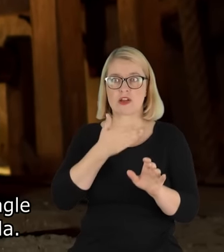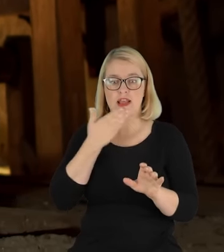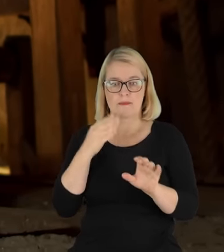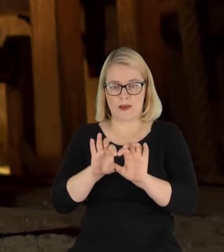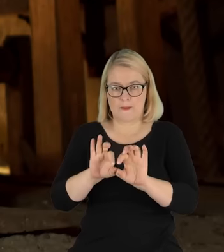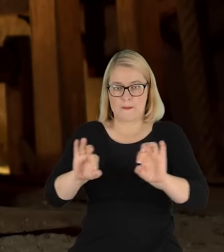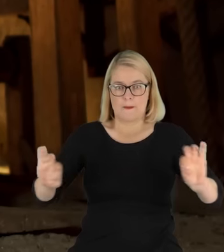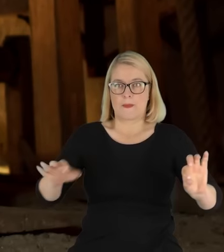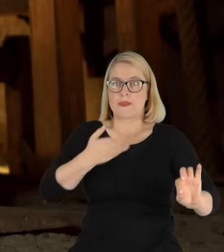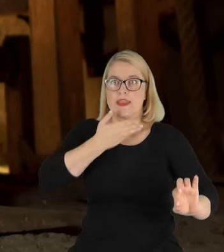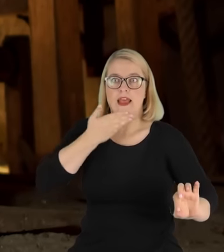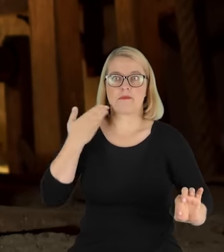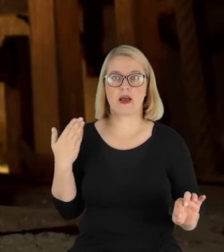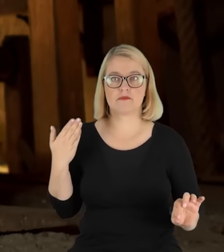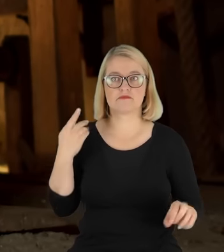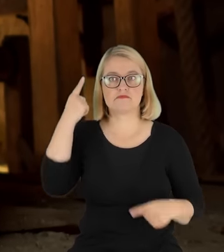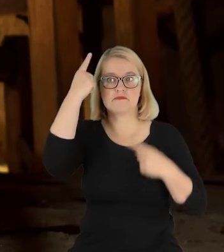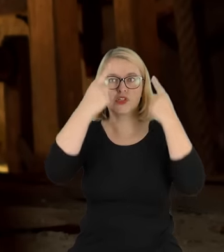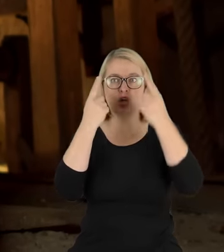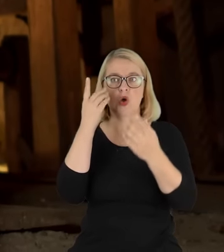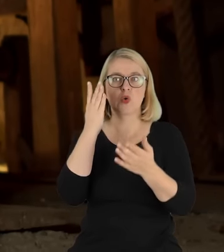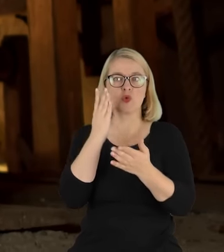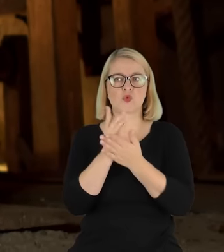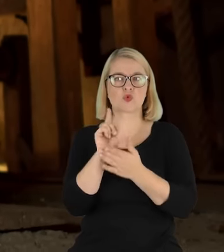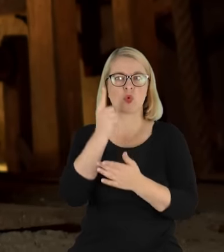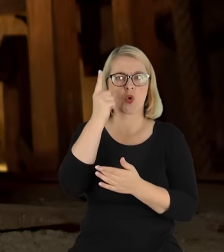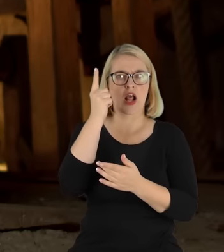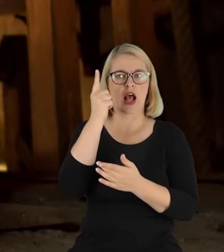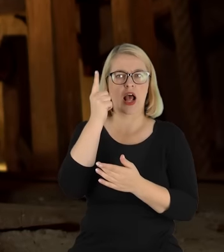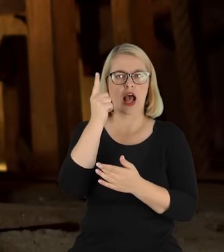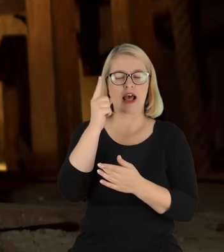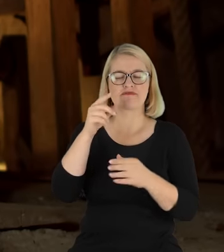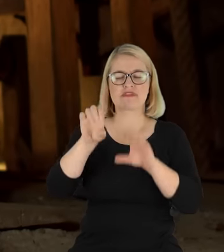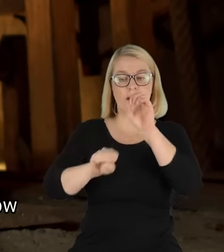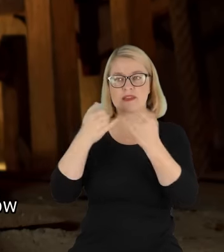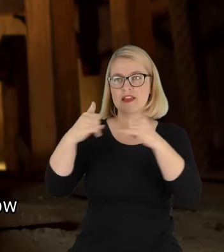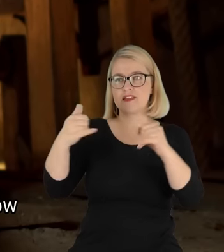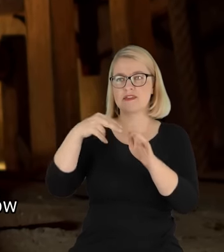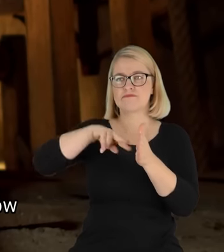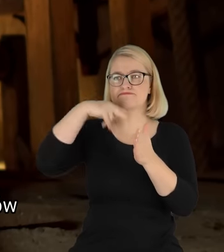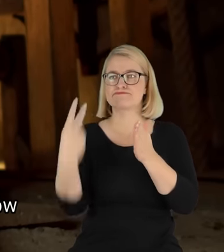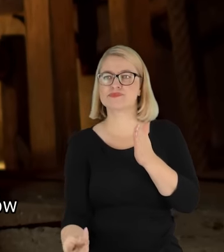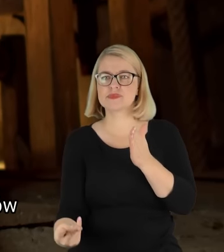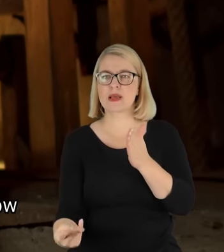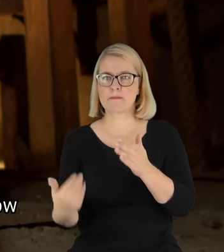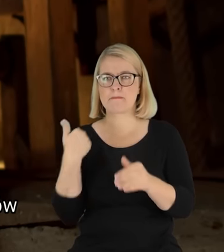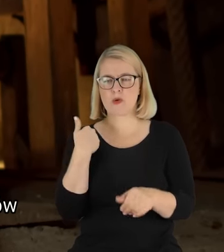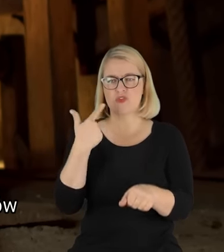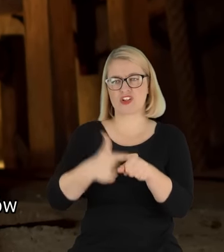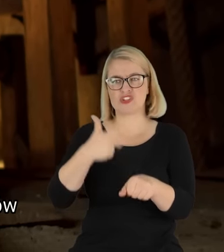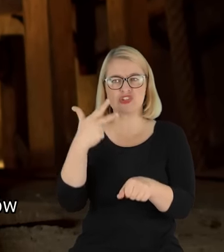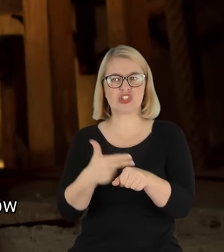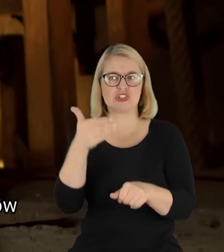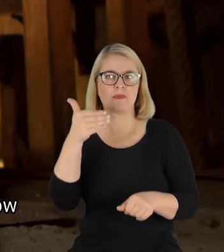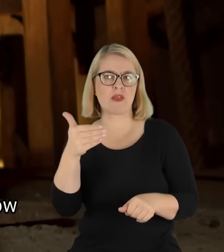następnego oschoda. Myślał, że jest na górze. A tam te drabiny spadły i tam było jeszcze ze 20-30 metrów